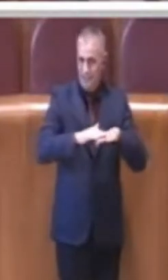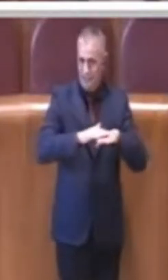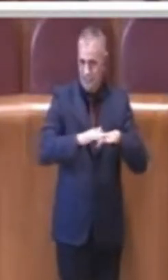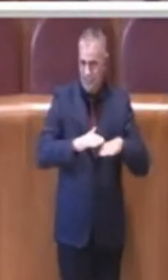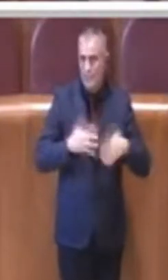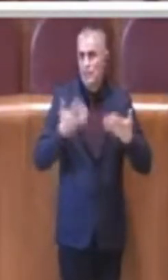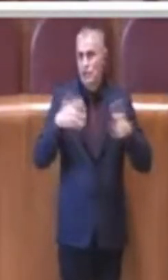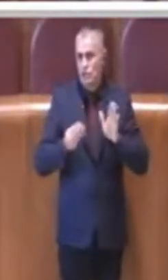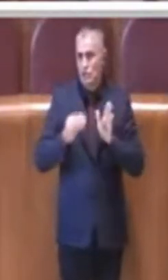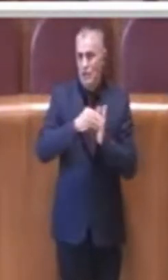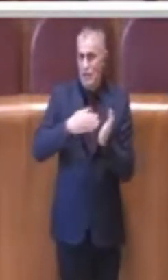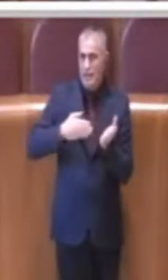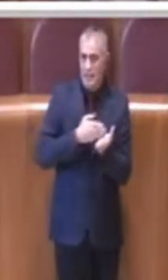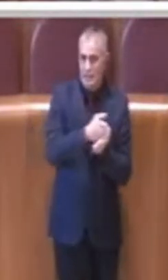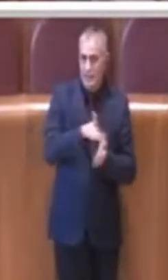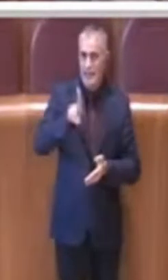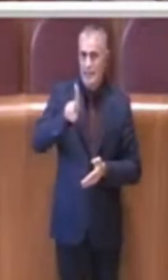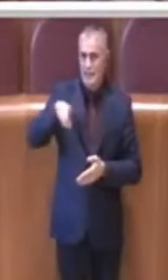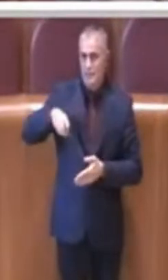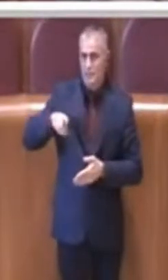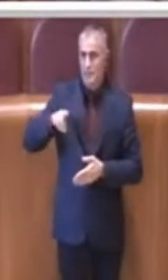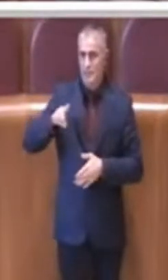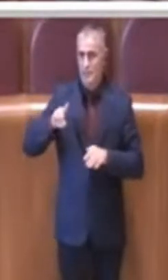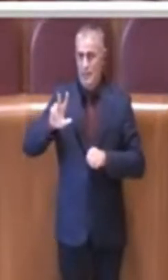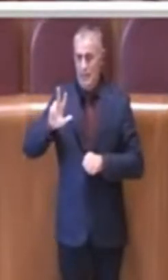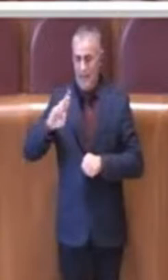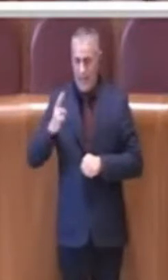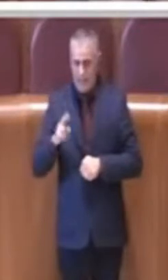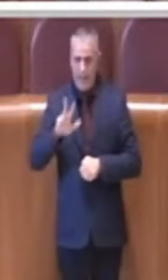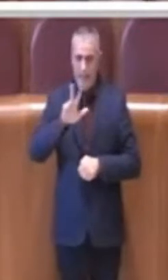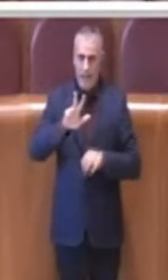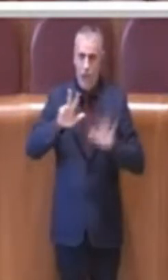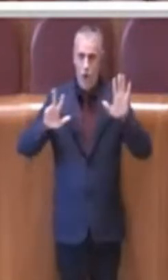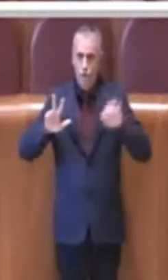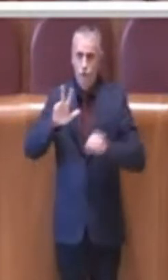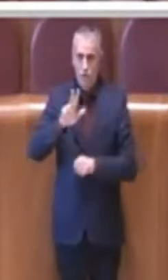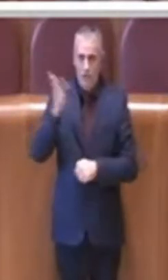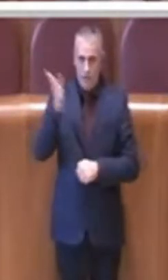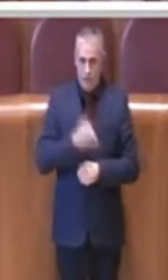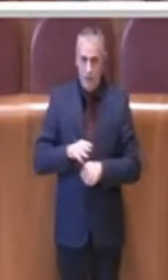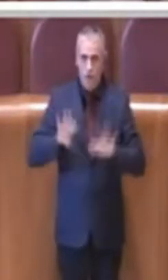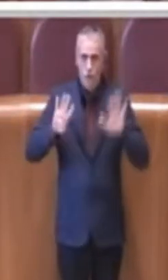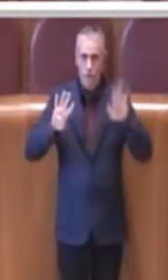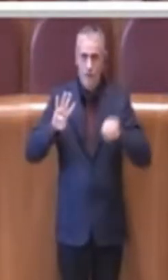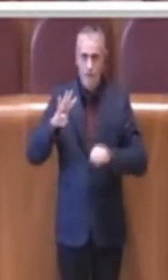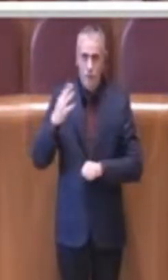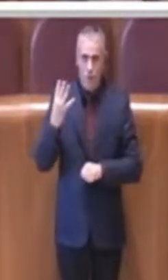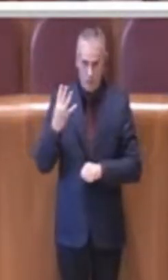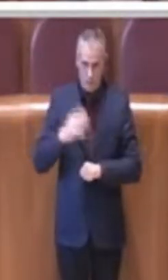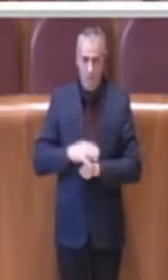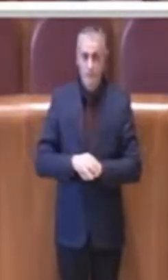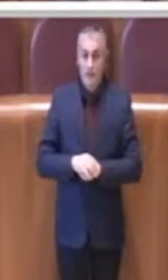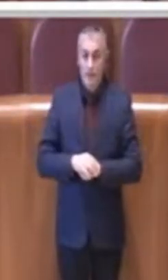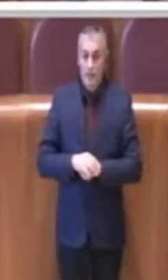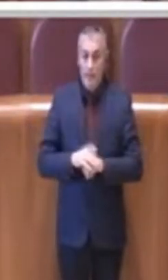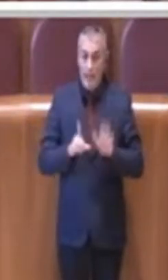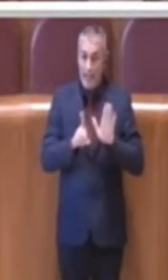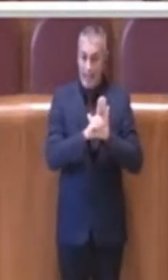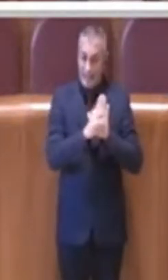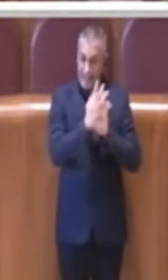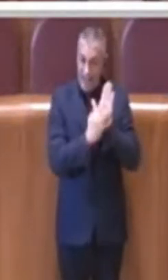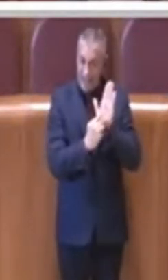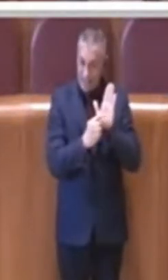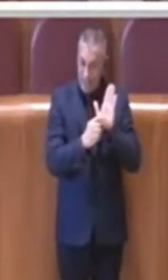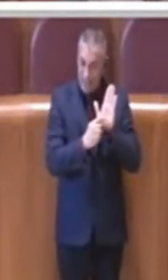del DPR 383 del 94. Questa delibera e ovviamente come così riguarda